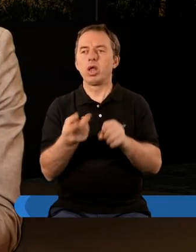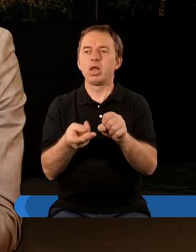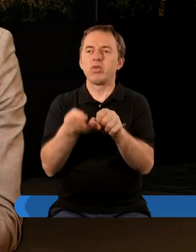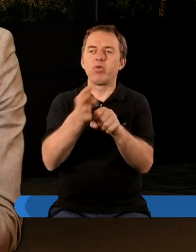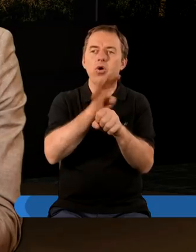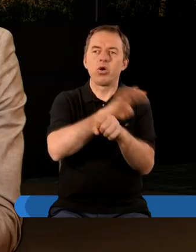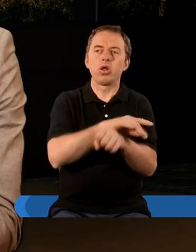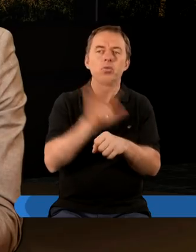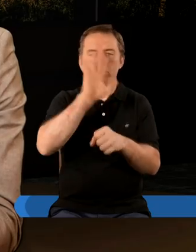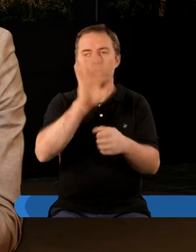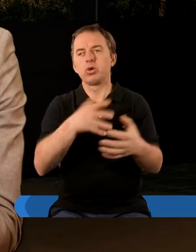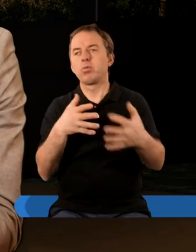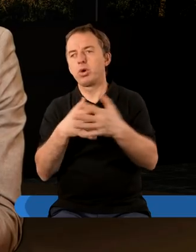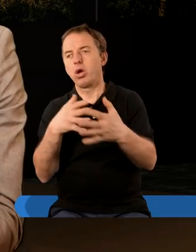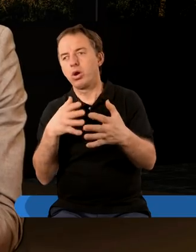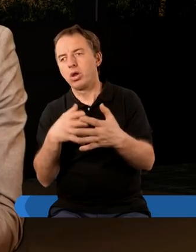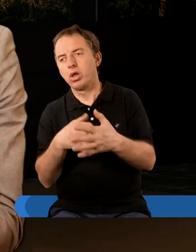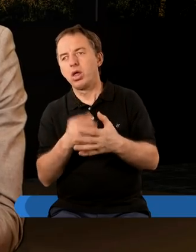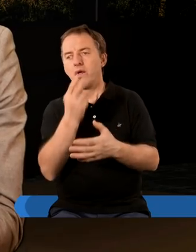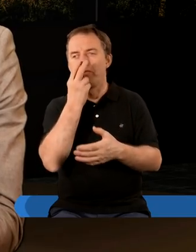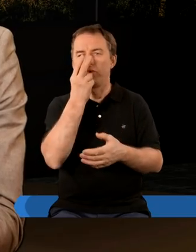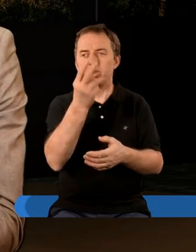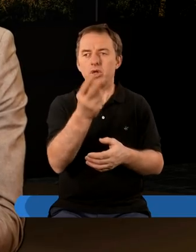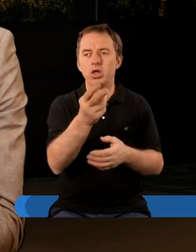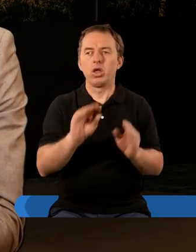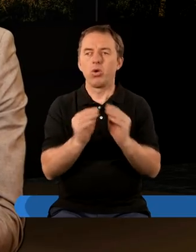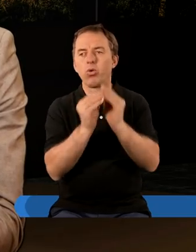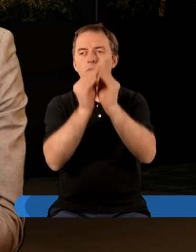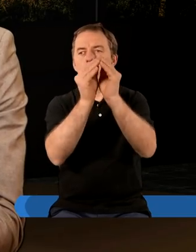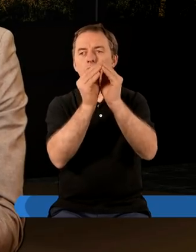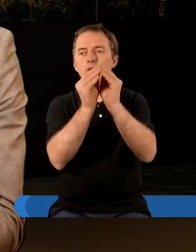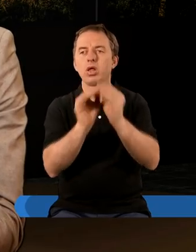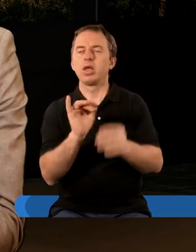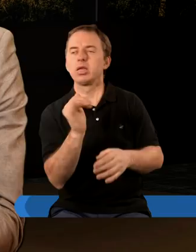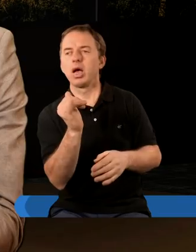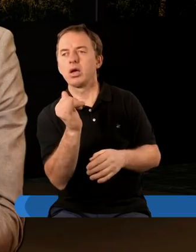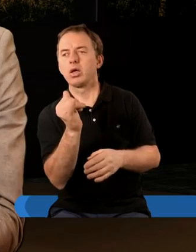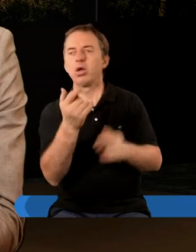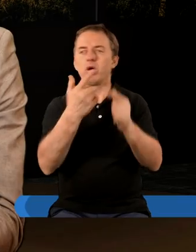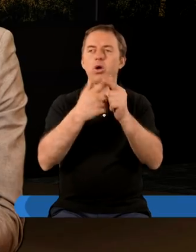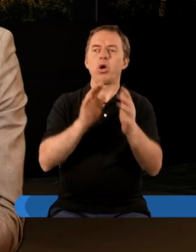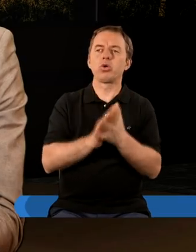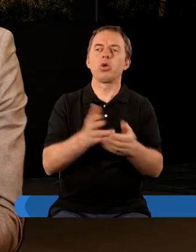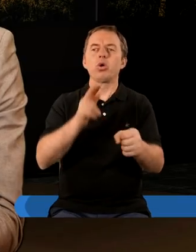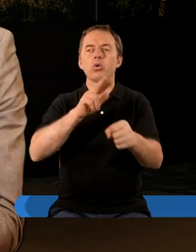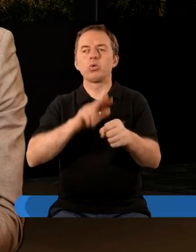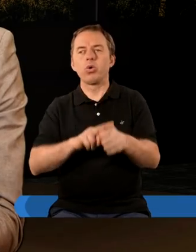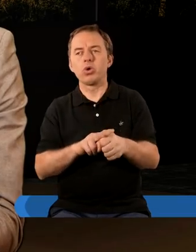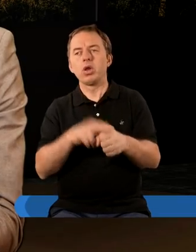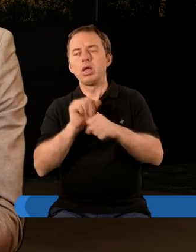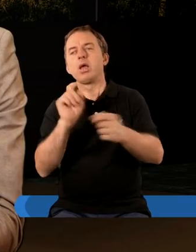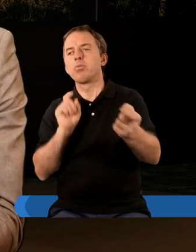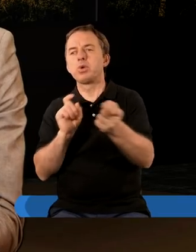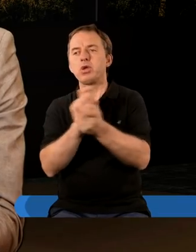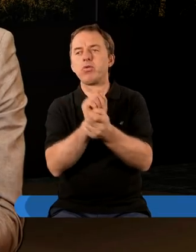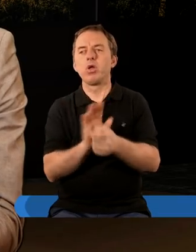zwodziła Bożych proroków. Tak więc już widzimy tutaj ukształtowany jakiś kościół, który jest